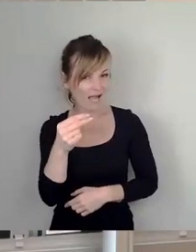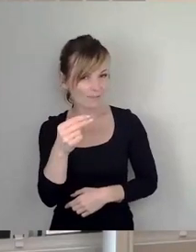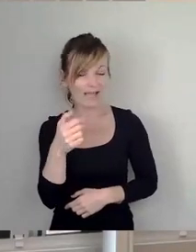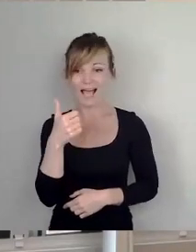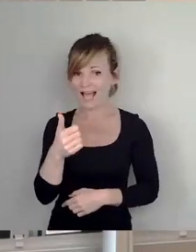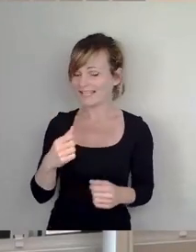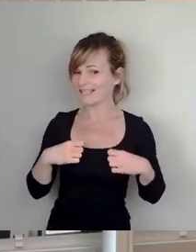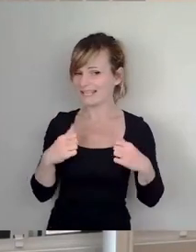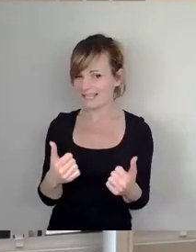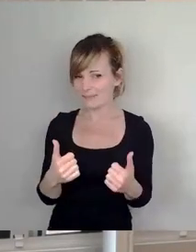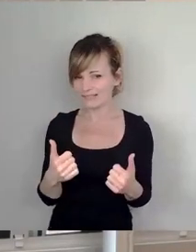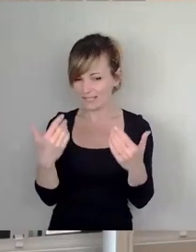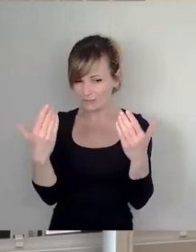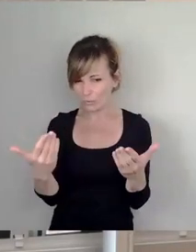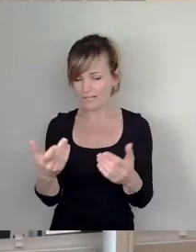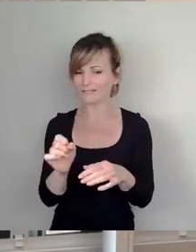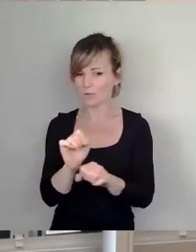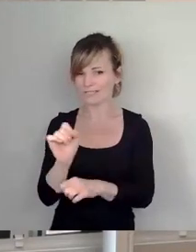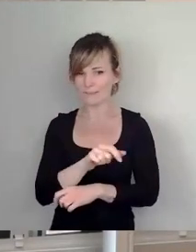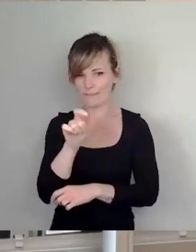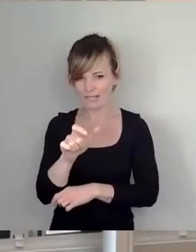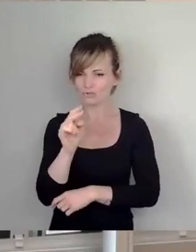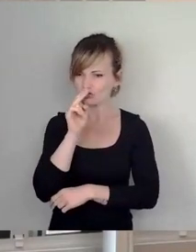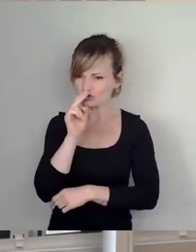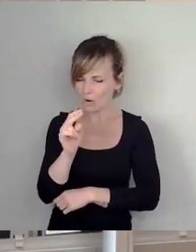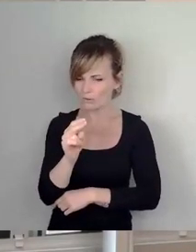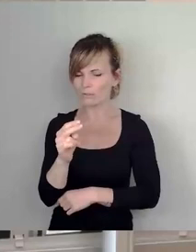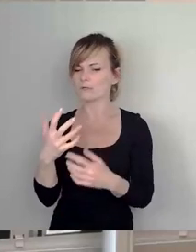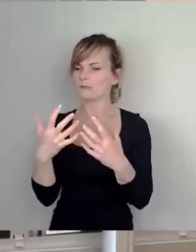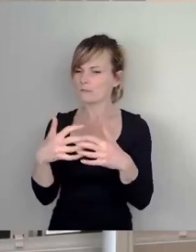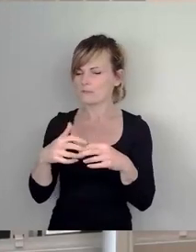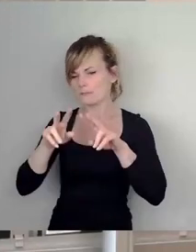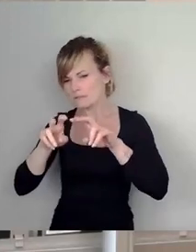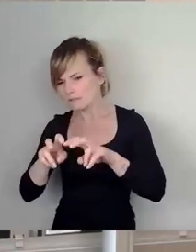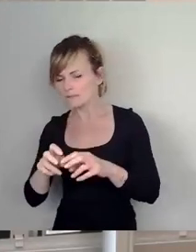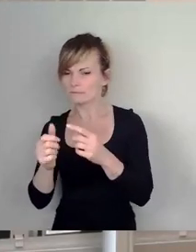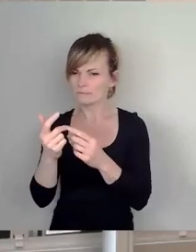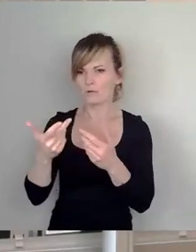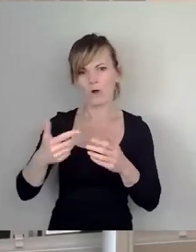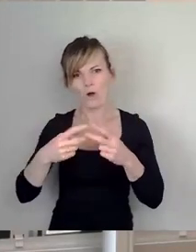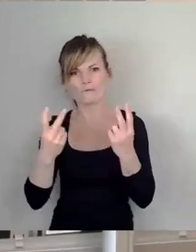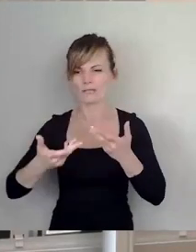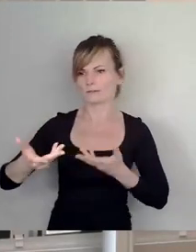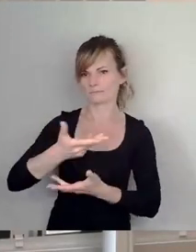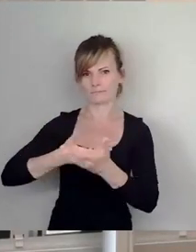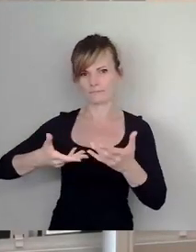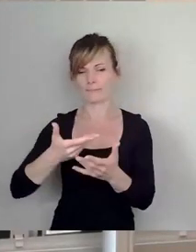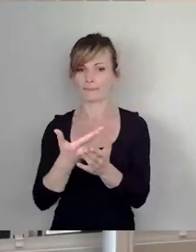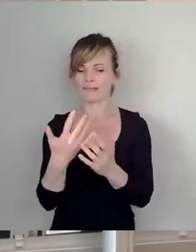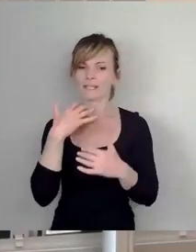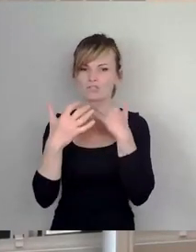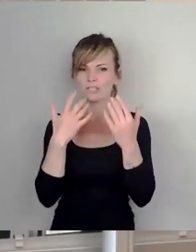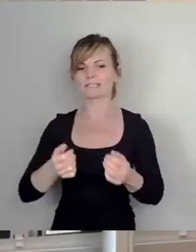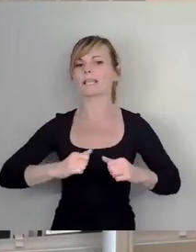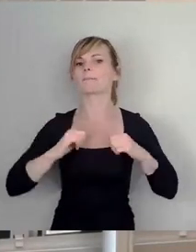dass sich Menschen damit beschäftigen und dass wir darüber reden. Und ich bin sehr dafür, dass wir die Geschichte lebendig in unseren Herzen